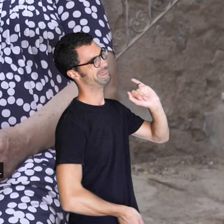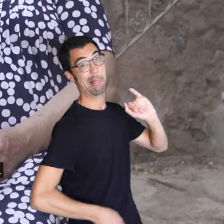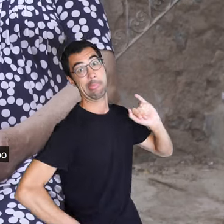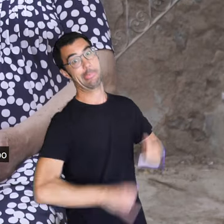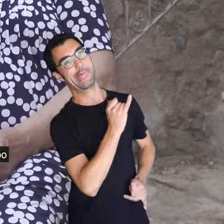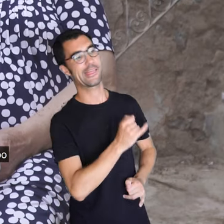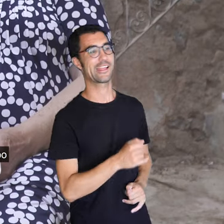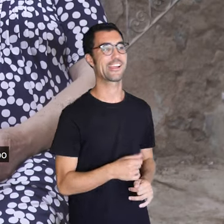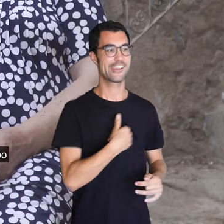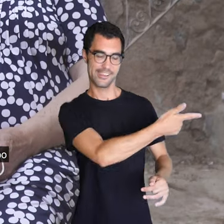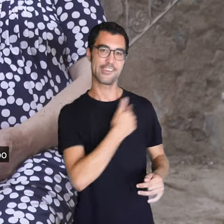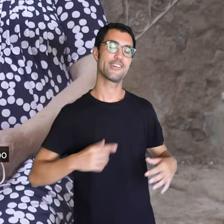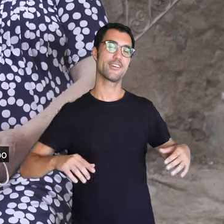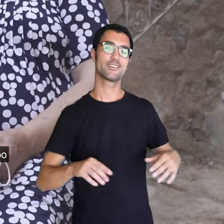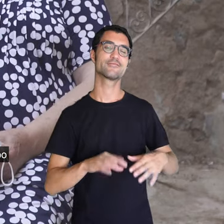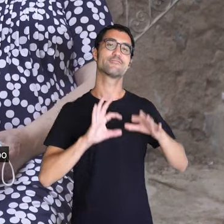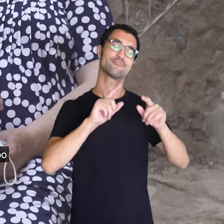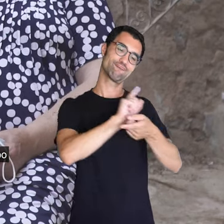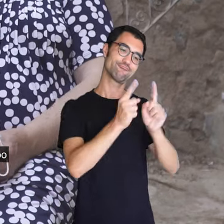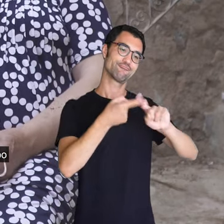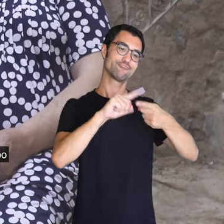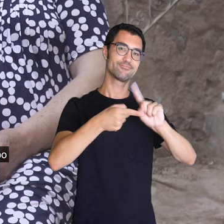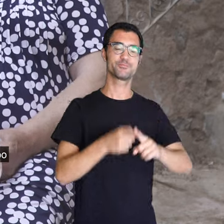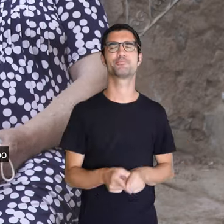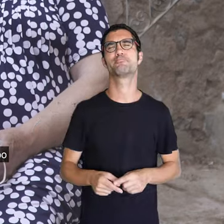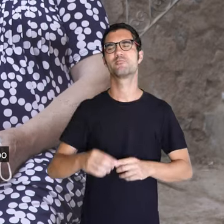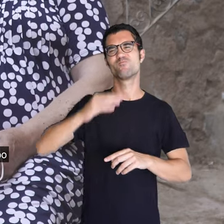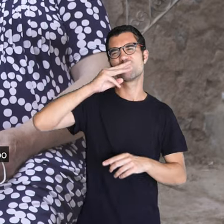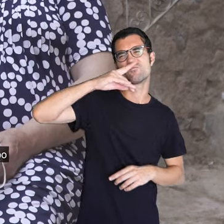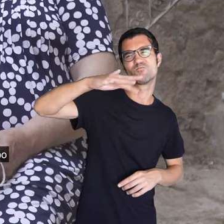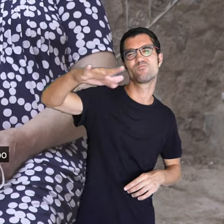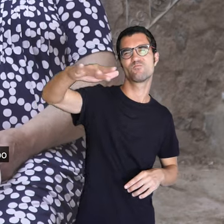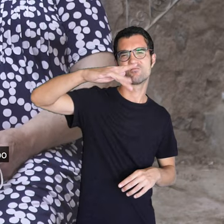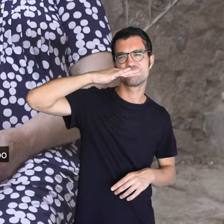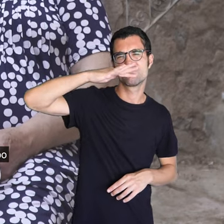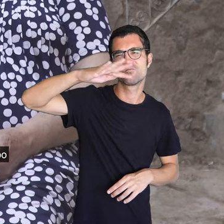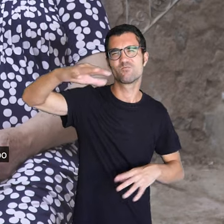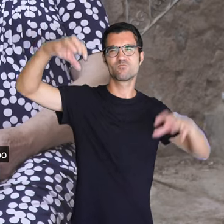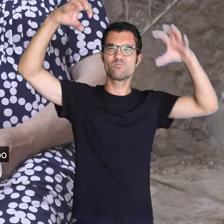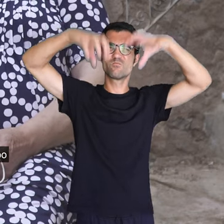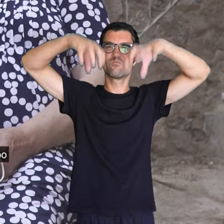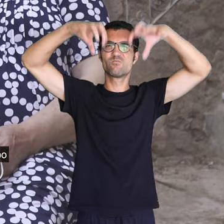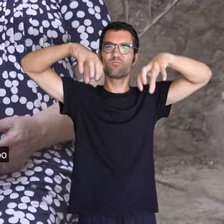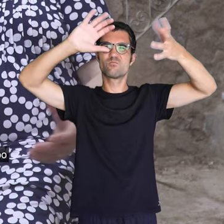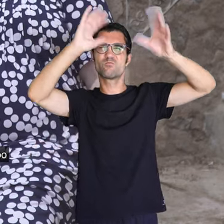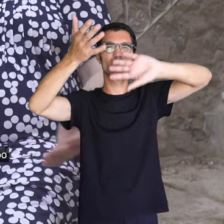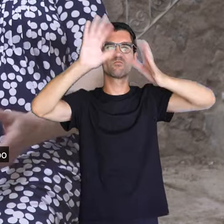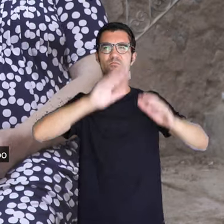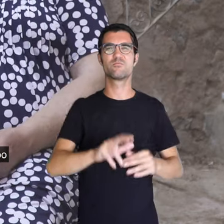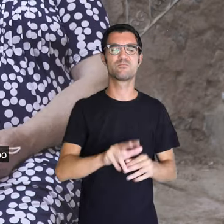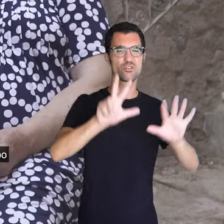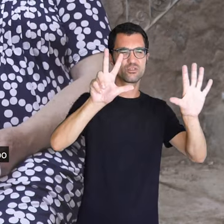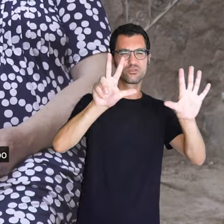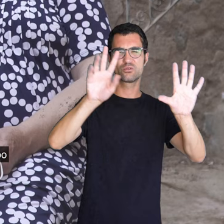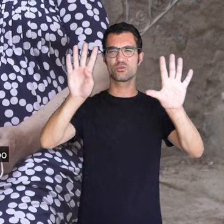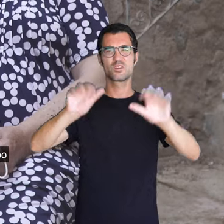marinos. Moltes de vegades feien mal temps a la mà, de vegades feien temporals, de vuit i nou dies, i el lleut de